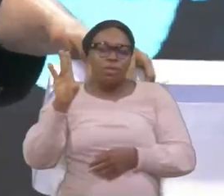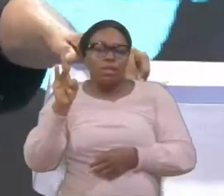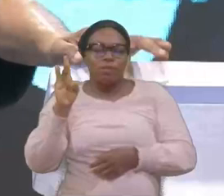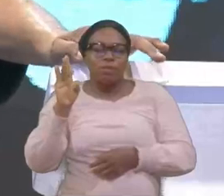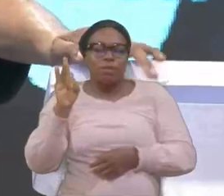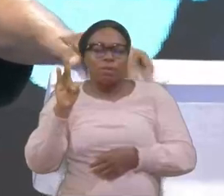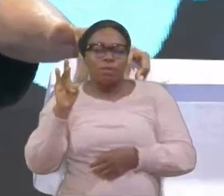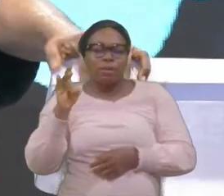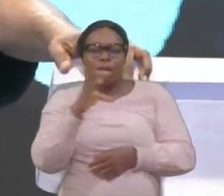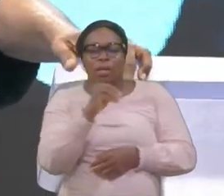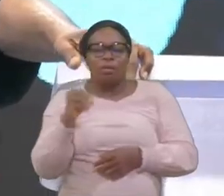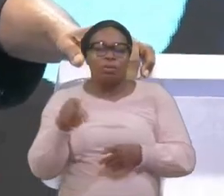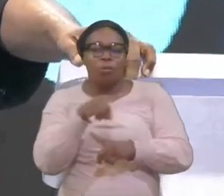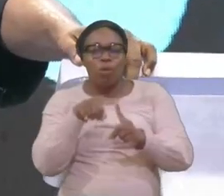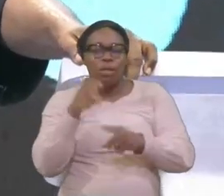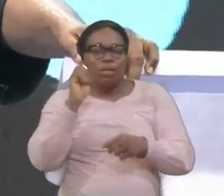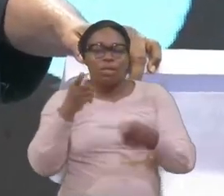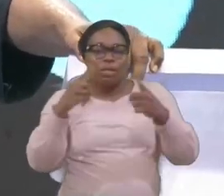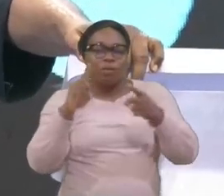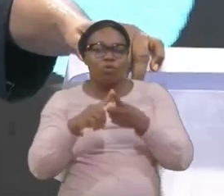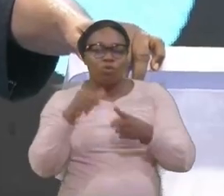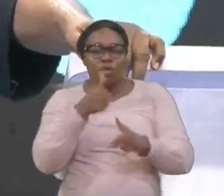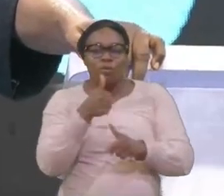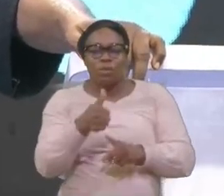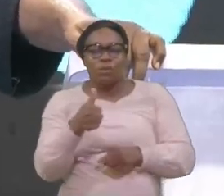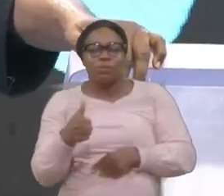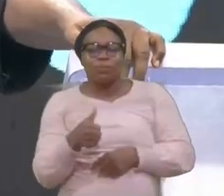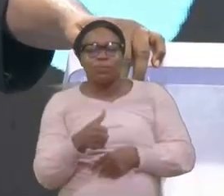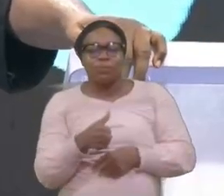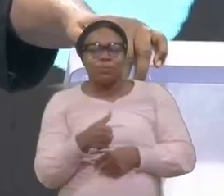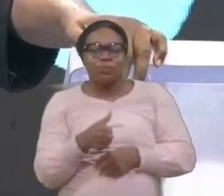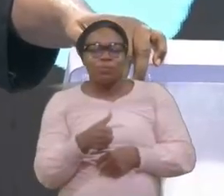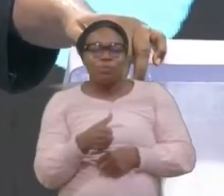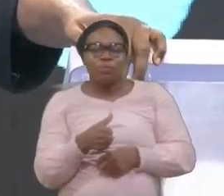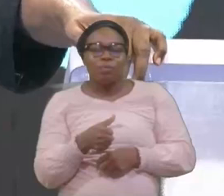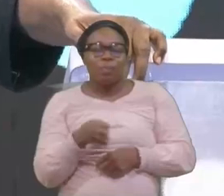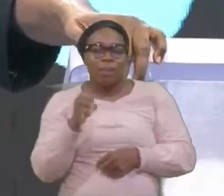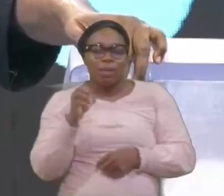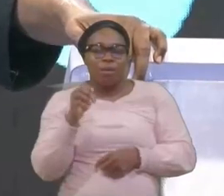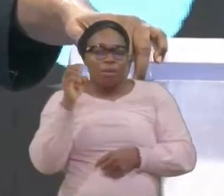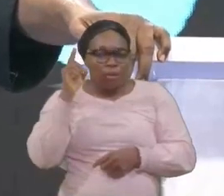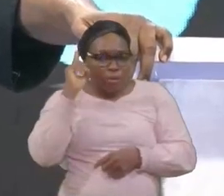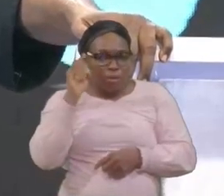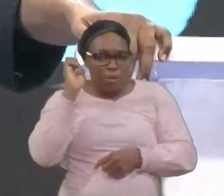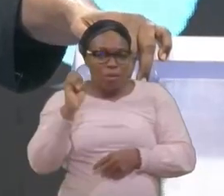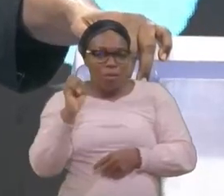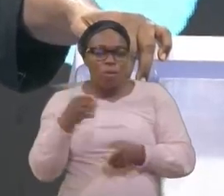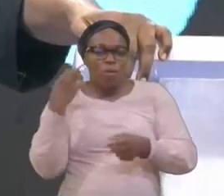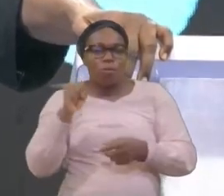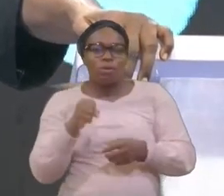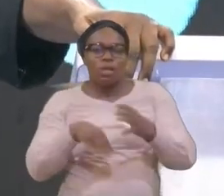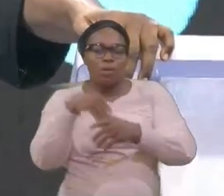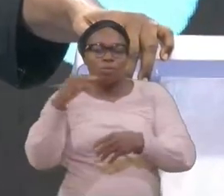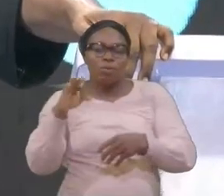Étant entré en lui-même. Ça veut dire quoi? Il était hors de lui-même avant.